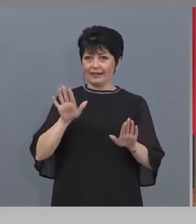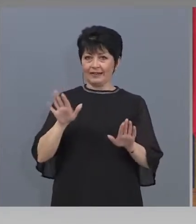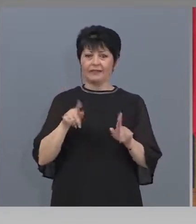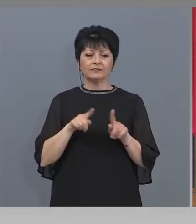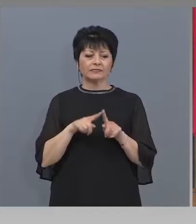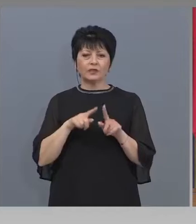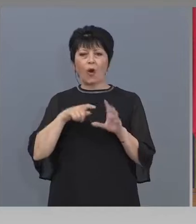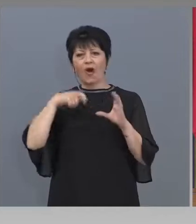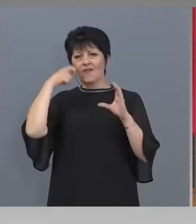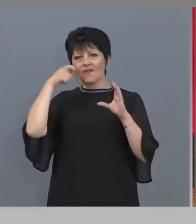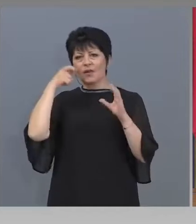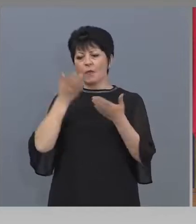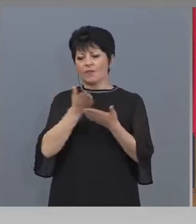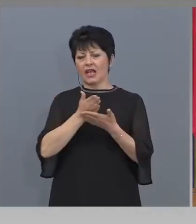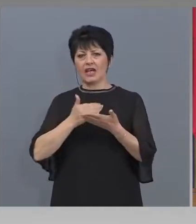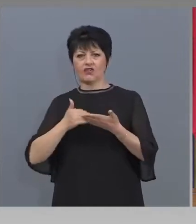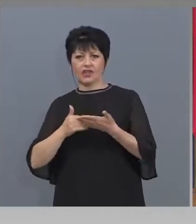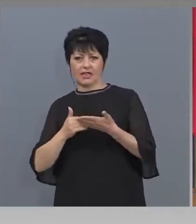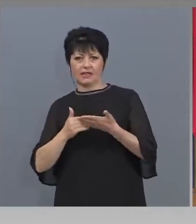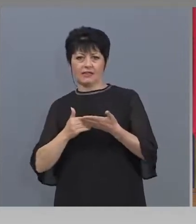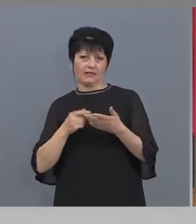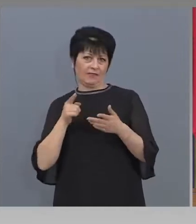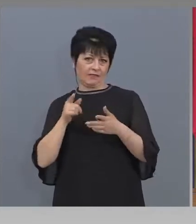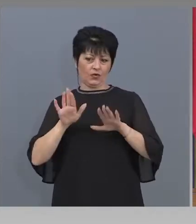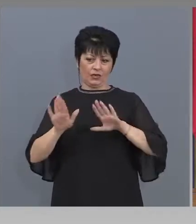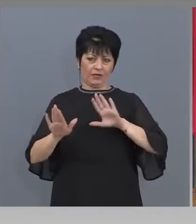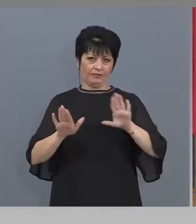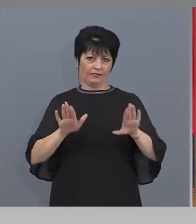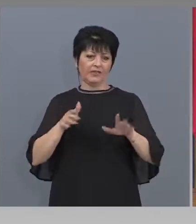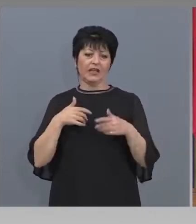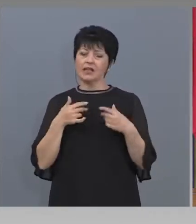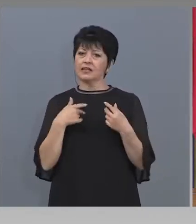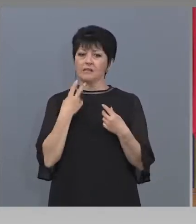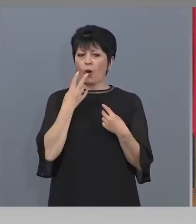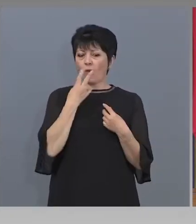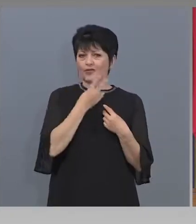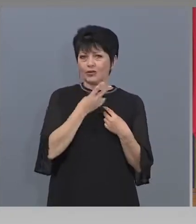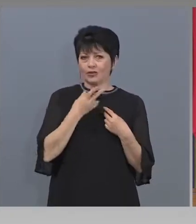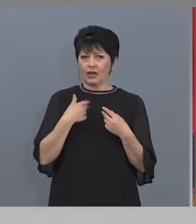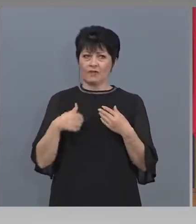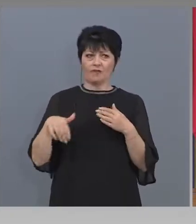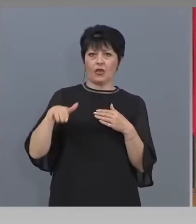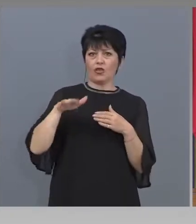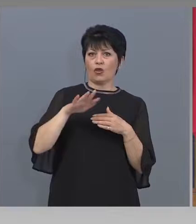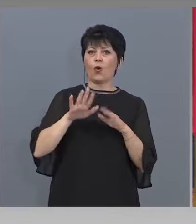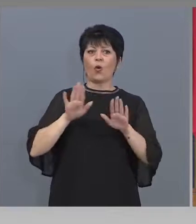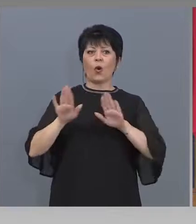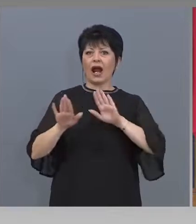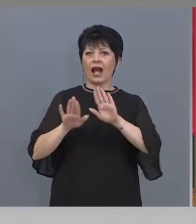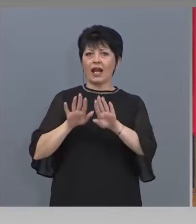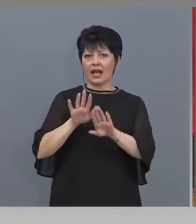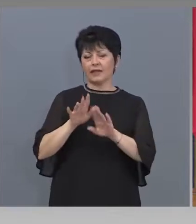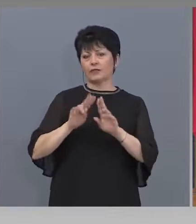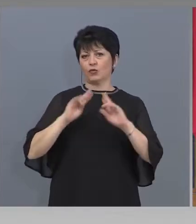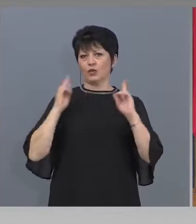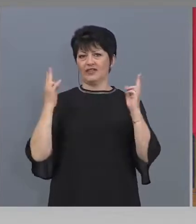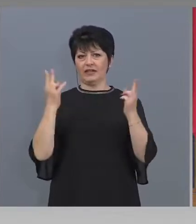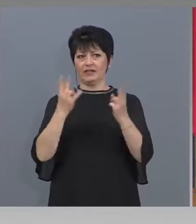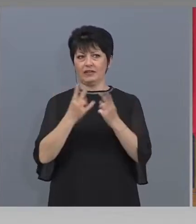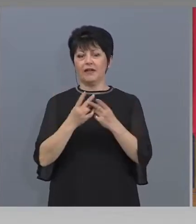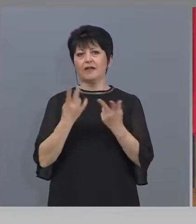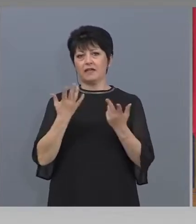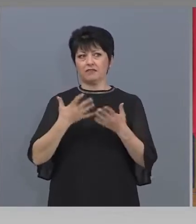като част от експозицията и перманентен. Това сме го виждали в много галерии по света, особено посветени така на големи